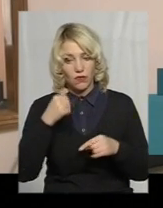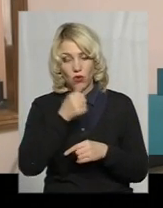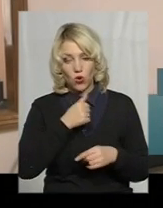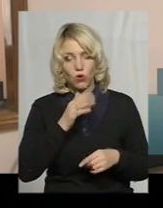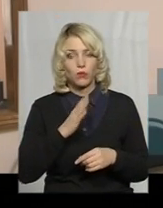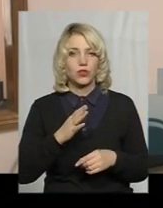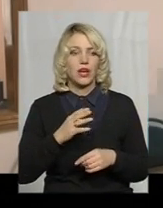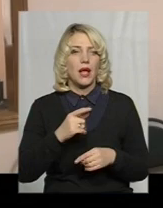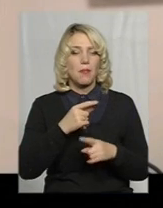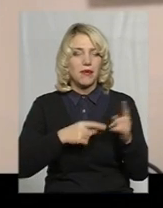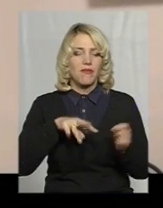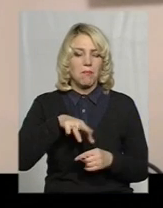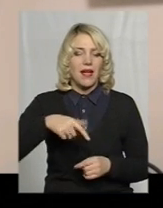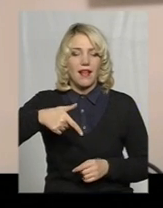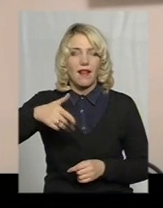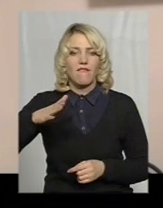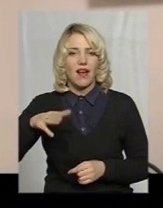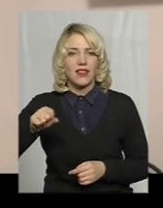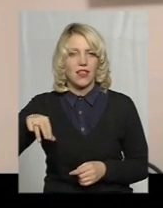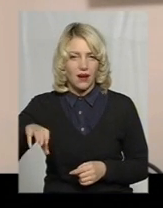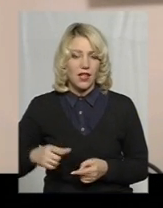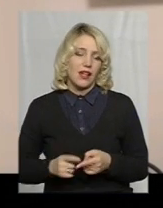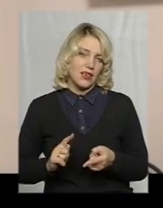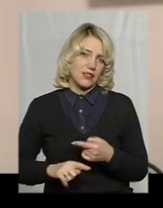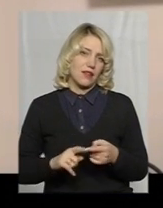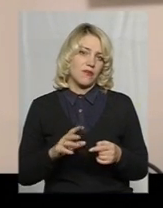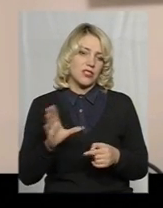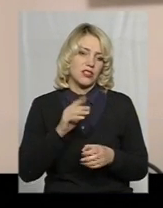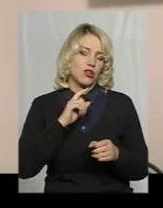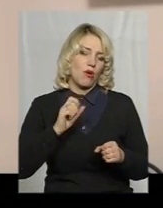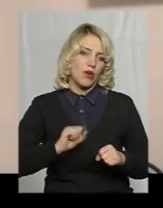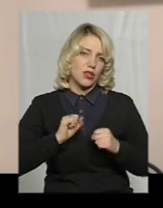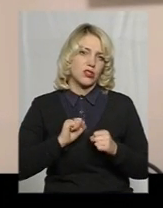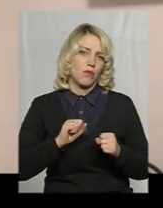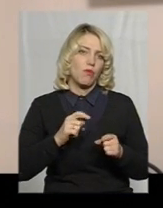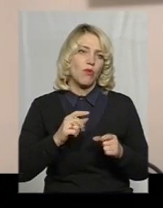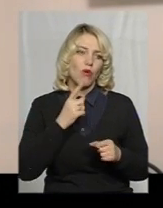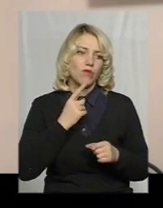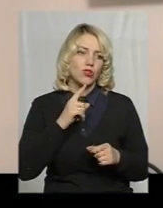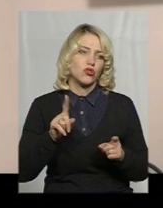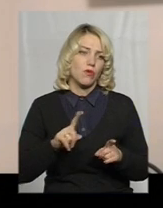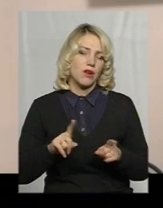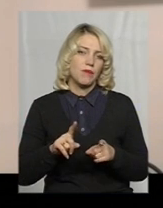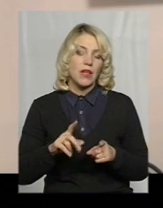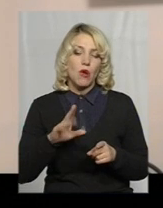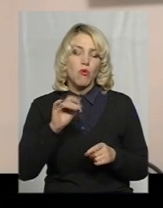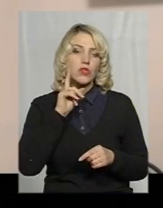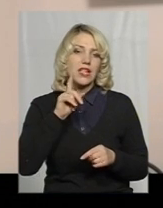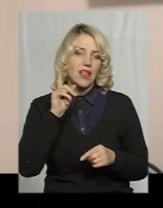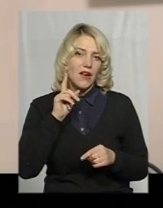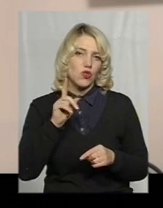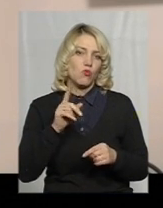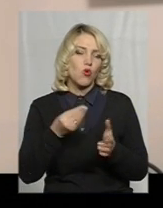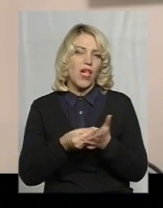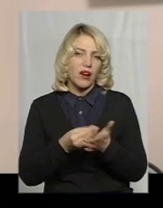повністю енергетично незалежний. Ми робимо всі спроби для того, щоб це оформити зелений тариф і можна було по зеленому тарифу продавати.